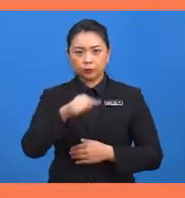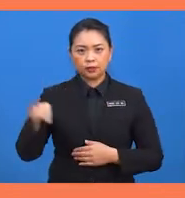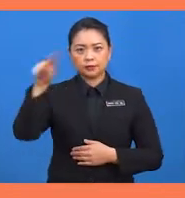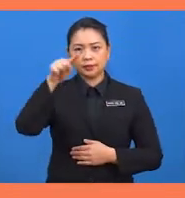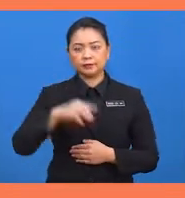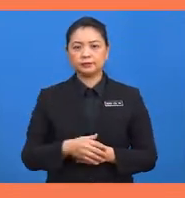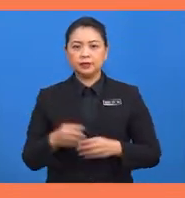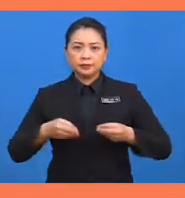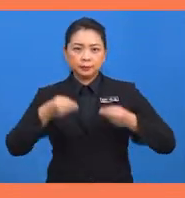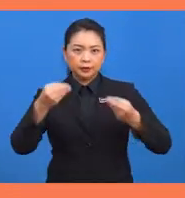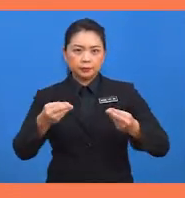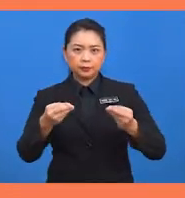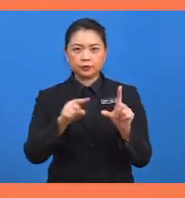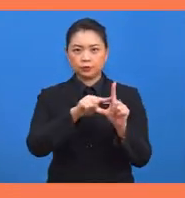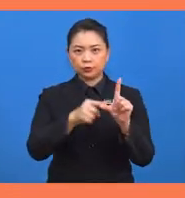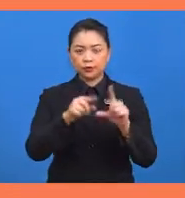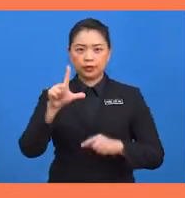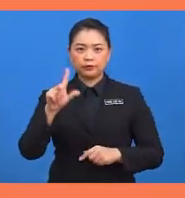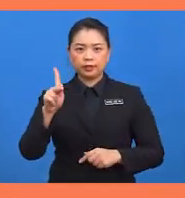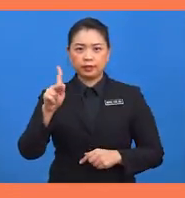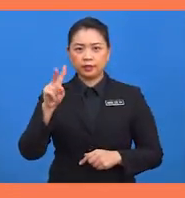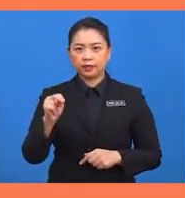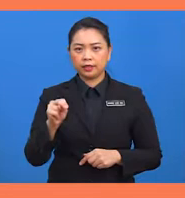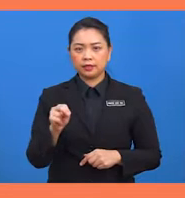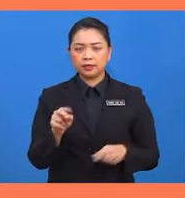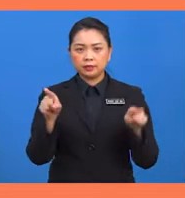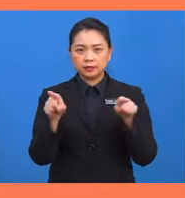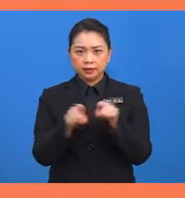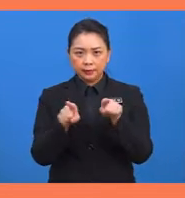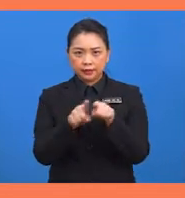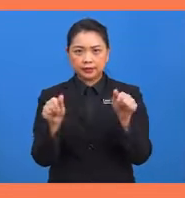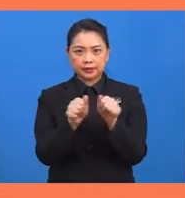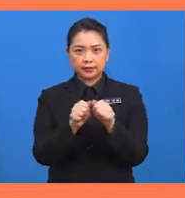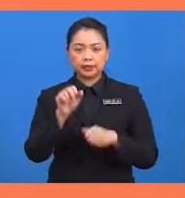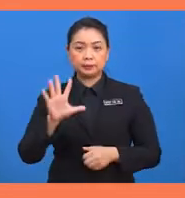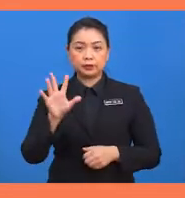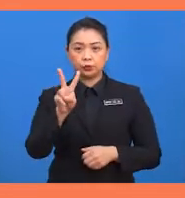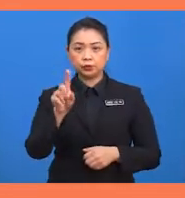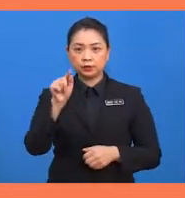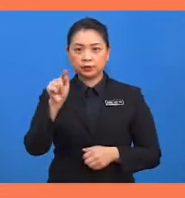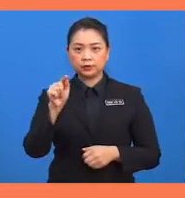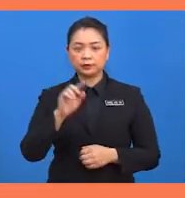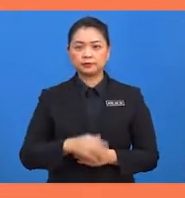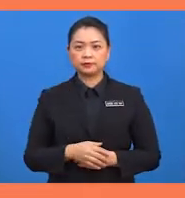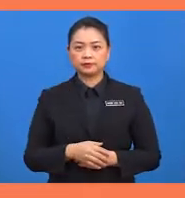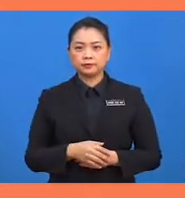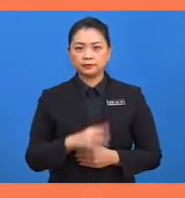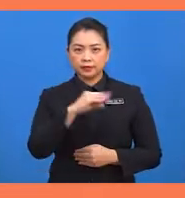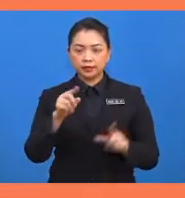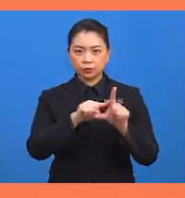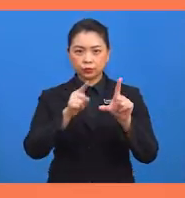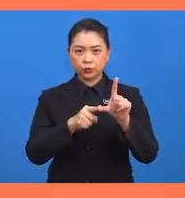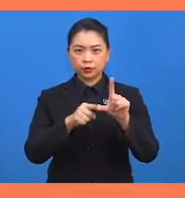bulatan. Diberi bahawa sudut LKN sama dengan 52